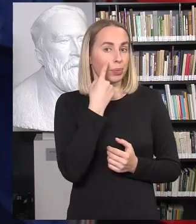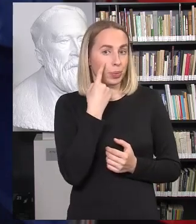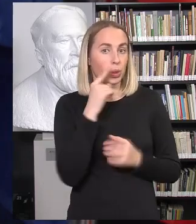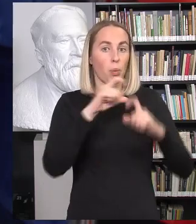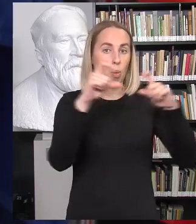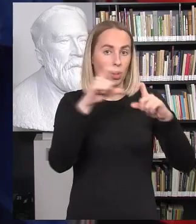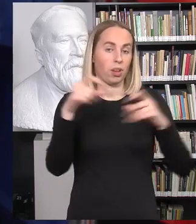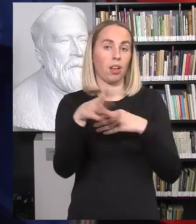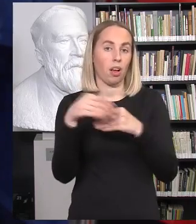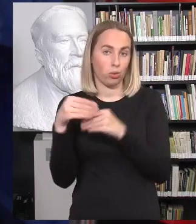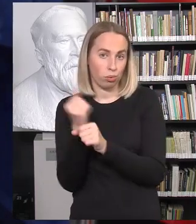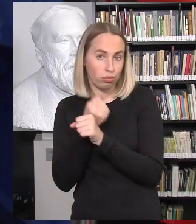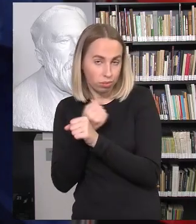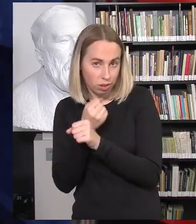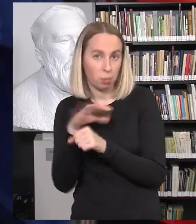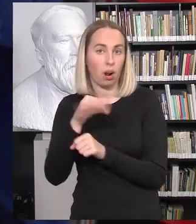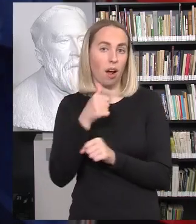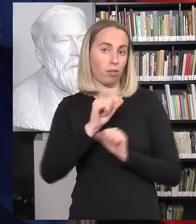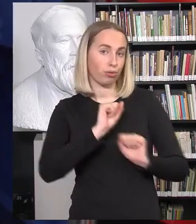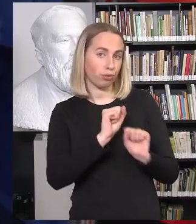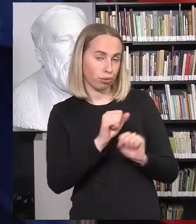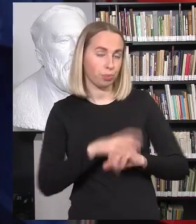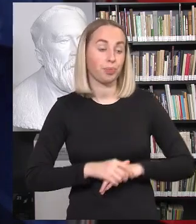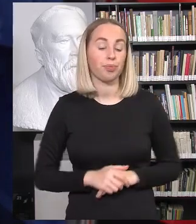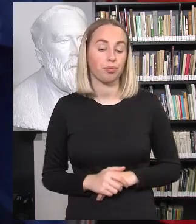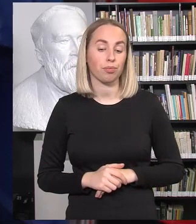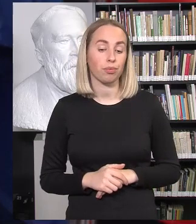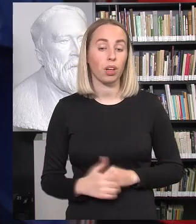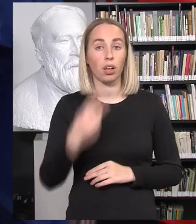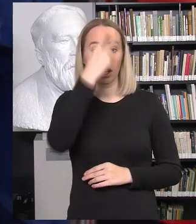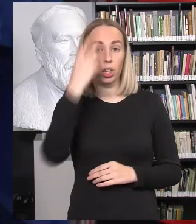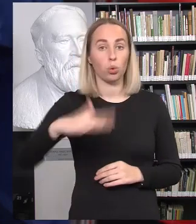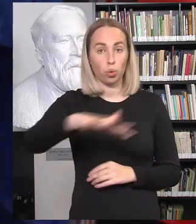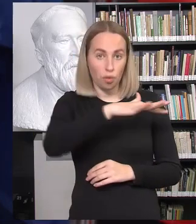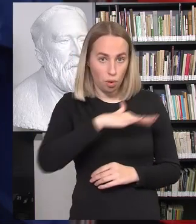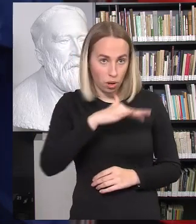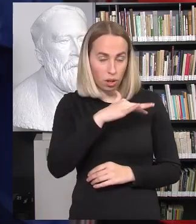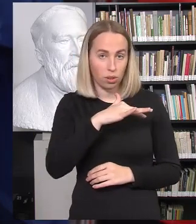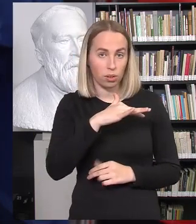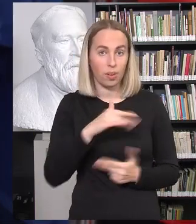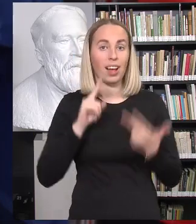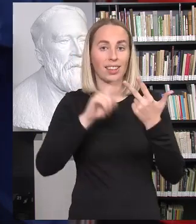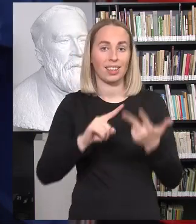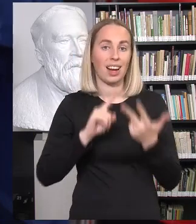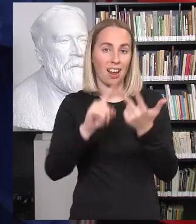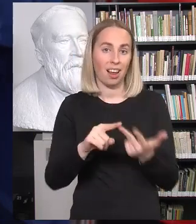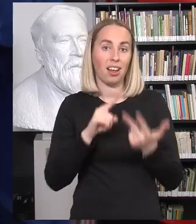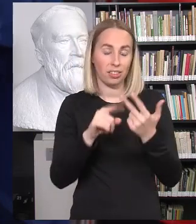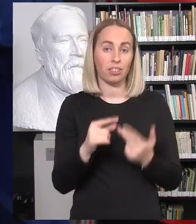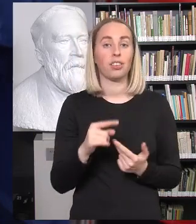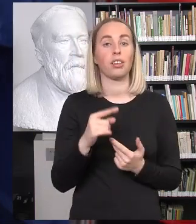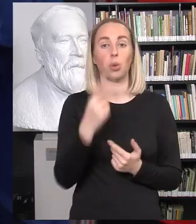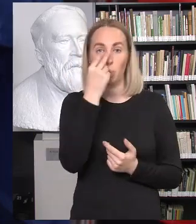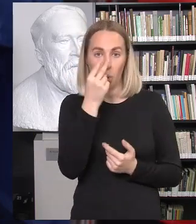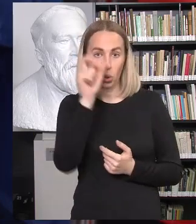su mokyklomis prevencijoje, Lietuvoje kas trečias auglys, pati ir